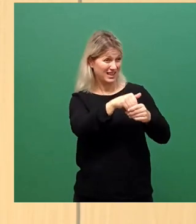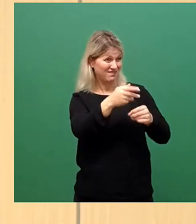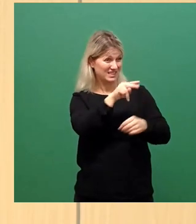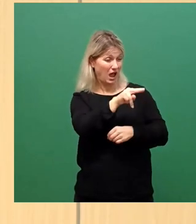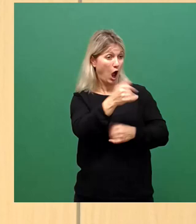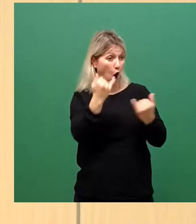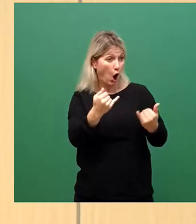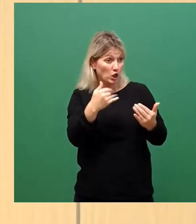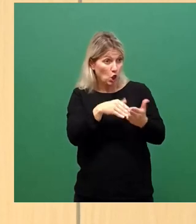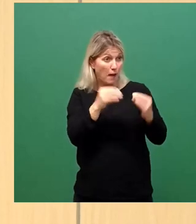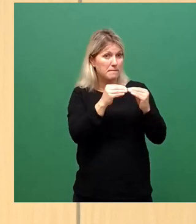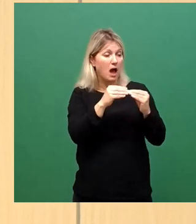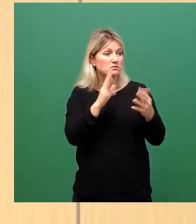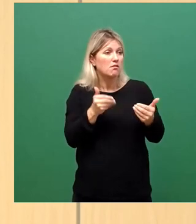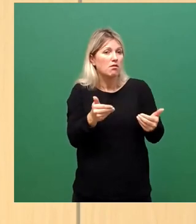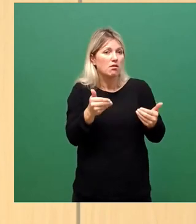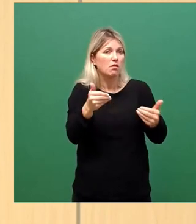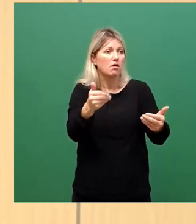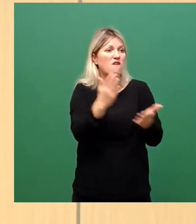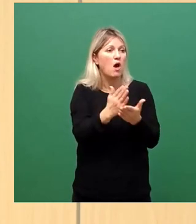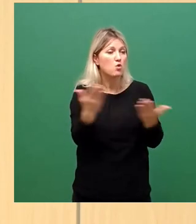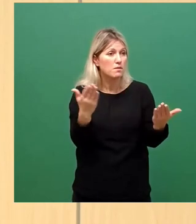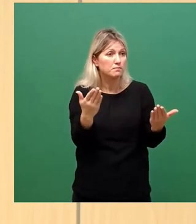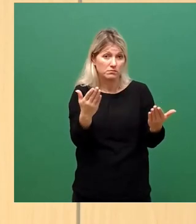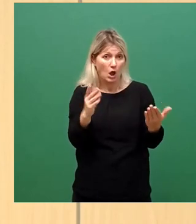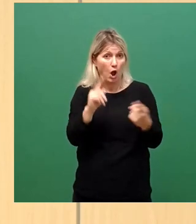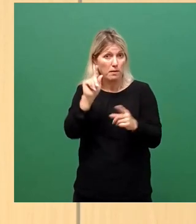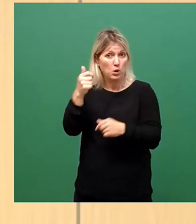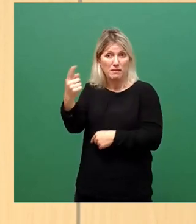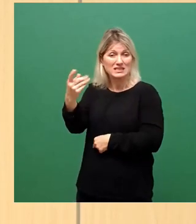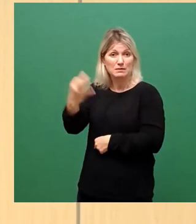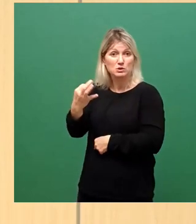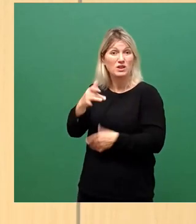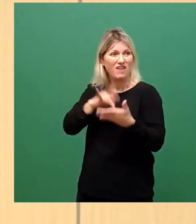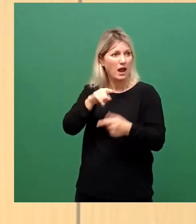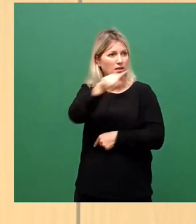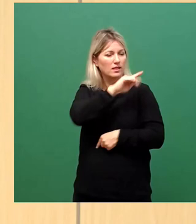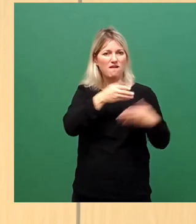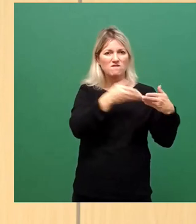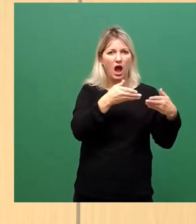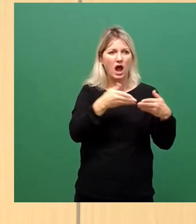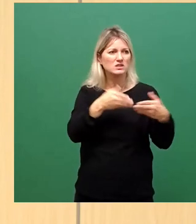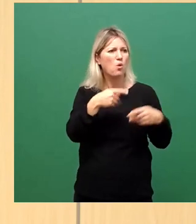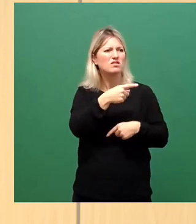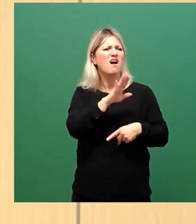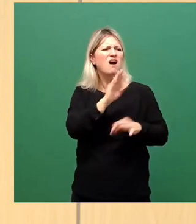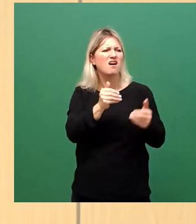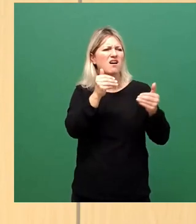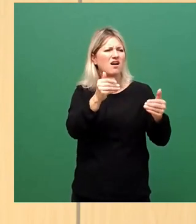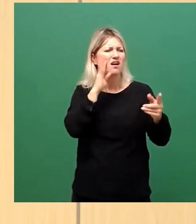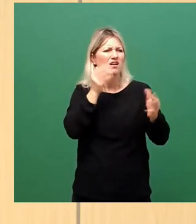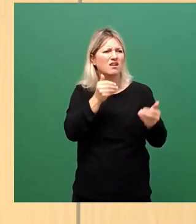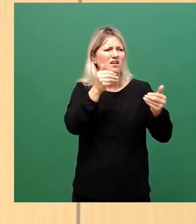verzögert worden, weil es nicht, das lag nicht immer am Oberbürgermeister, das lag an den Fraktionen, die das ständig hier verwiesen, vertagt und anders